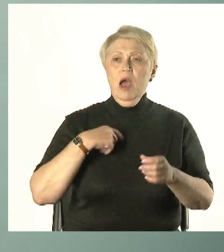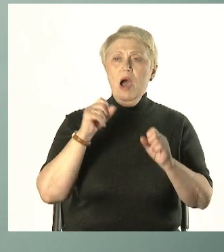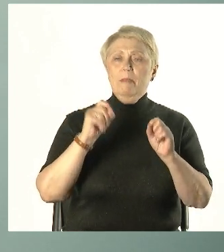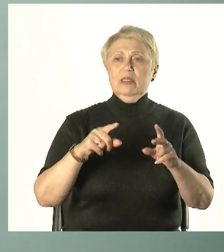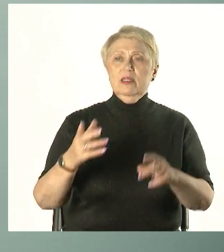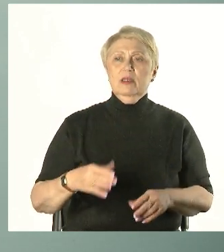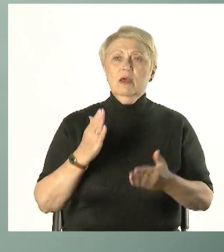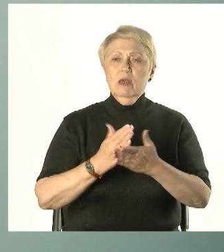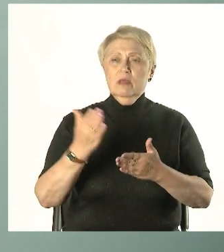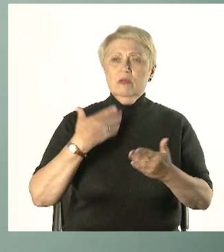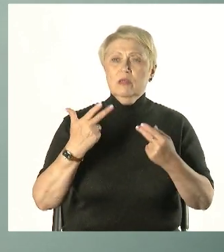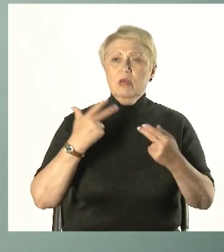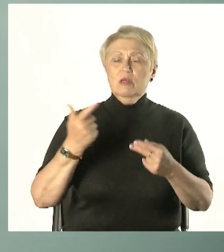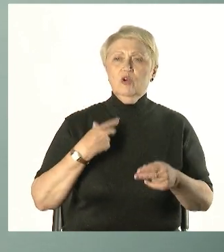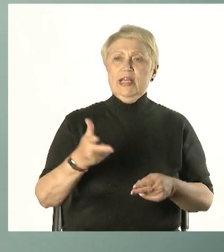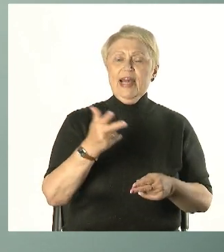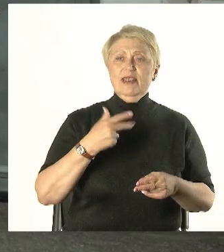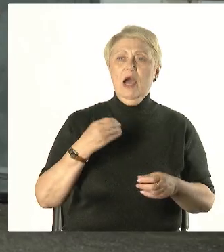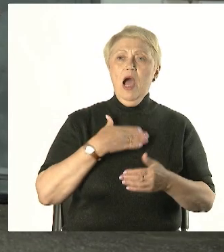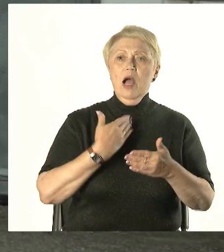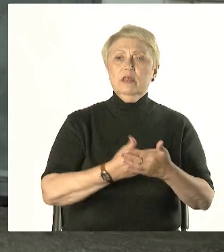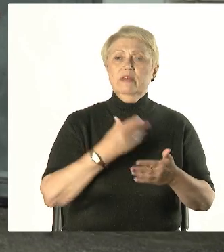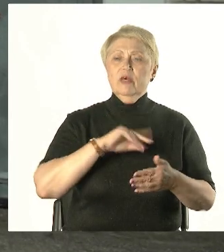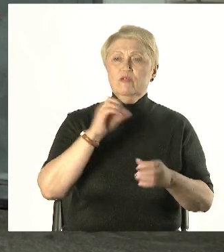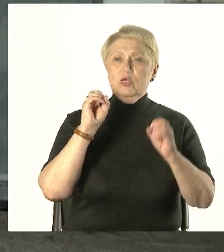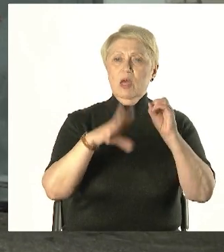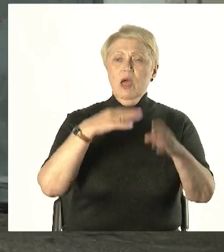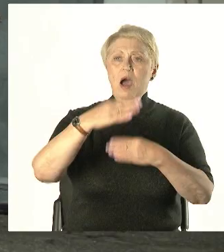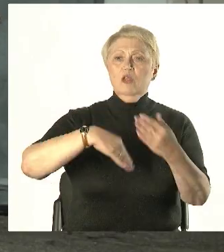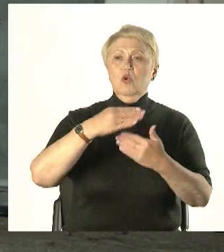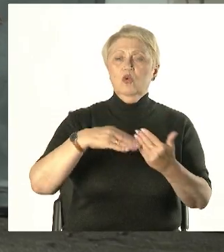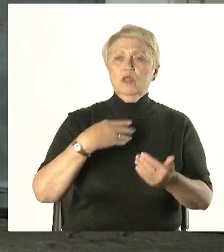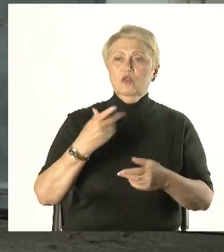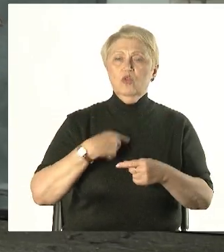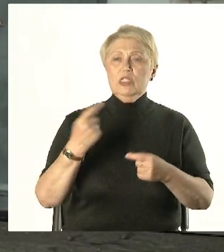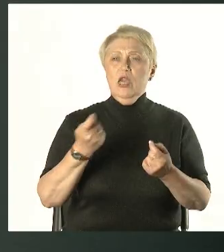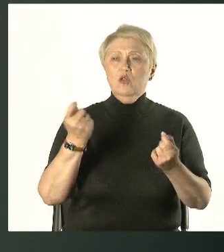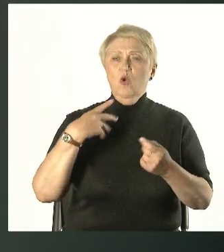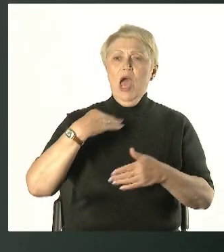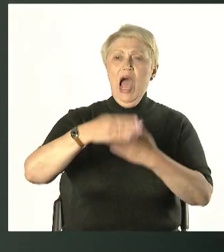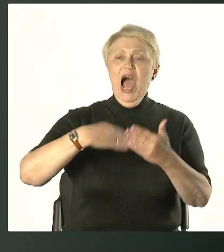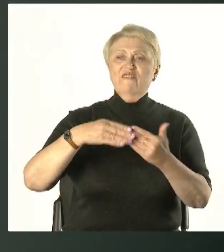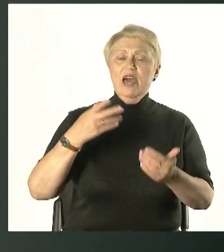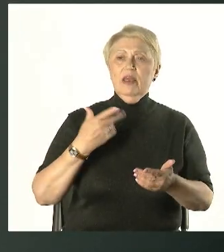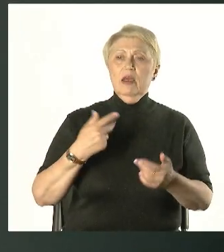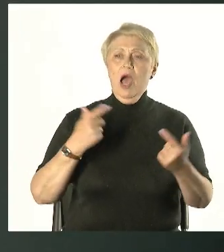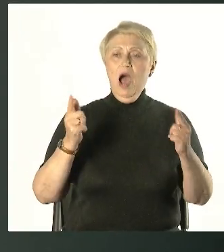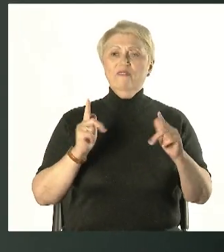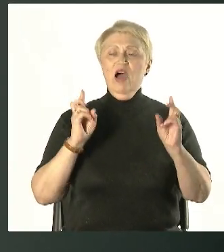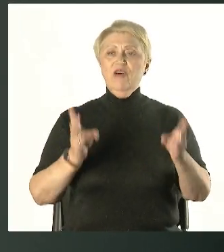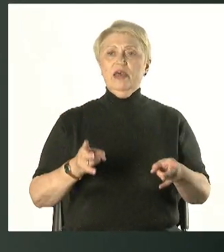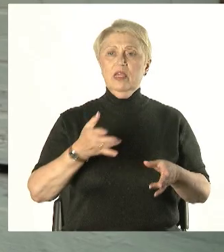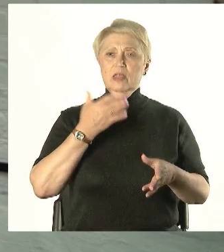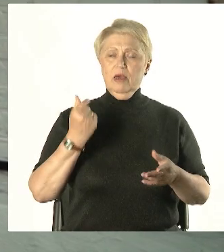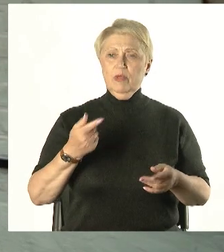обращения с радиоактивными отходами здесь работает так, что ни одной аварии за 56 лет не случалось. Сюда свозят отработанные приборы